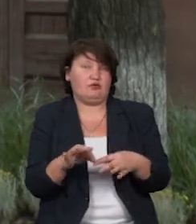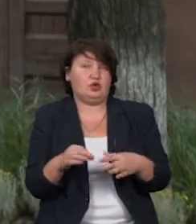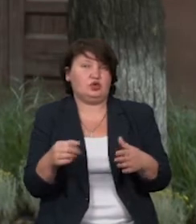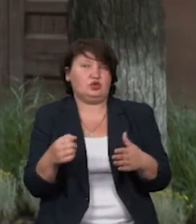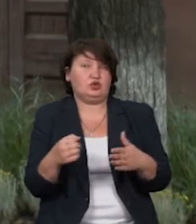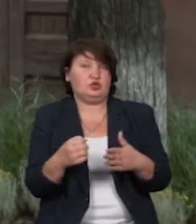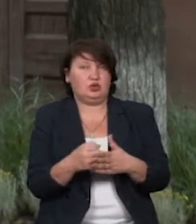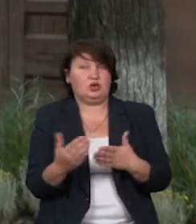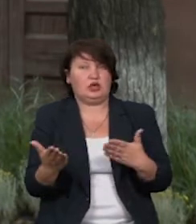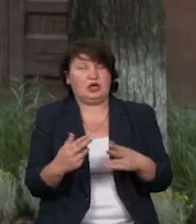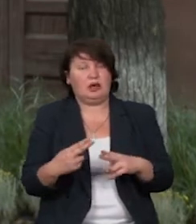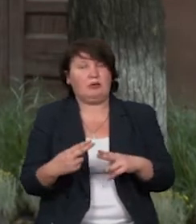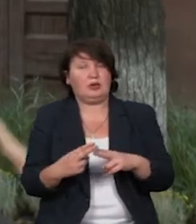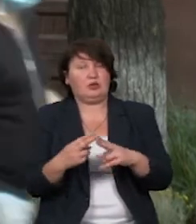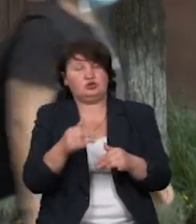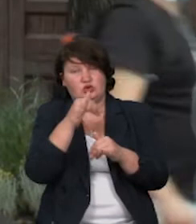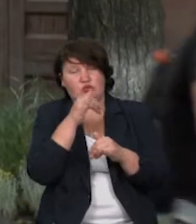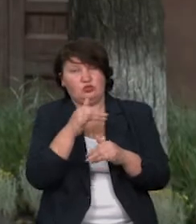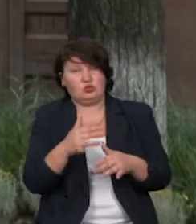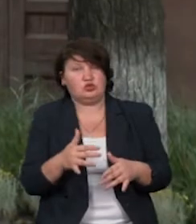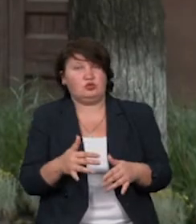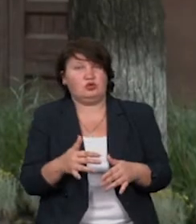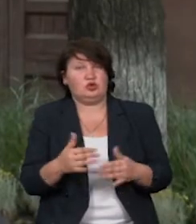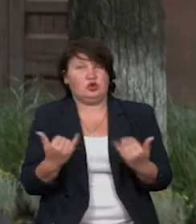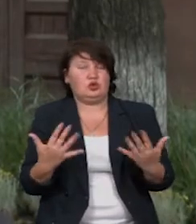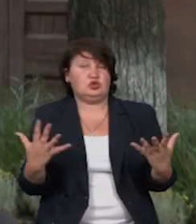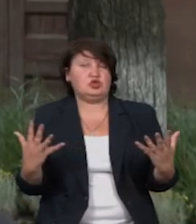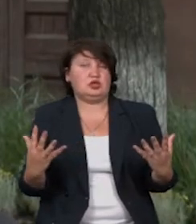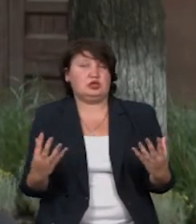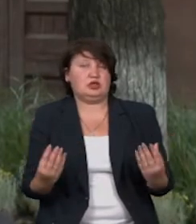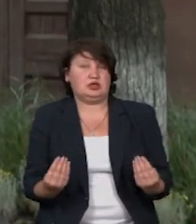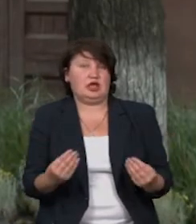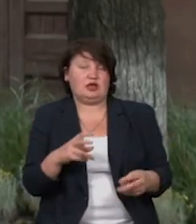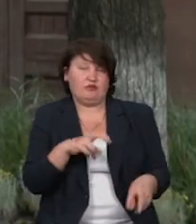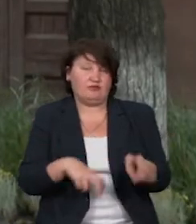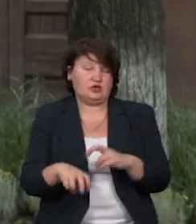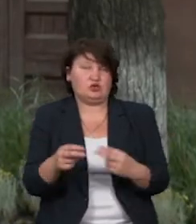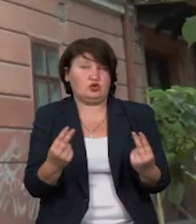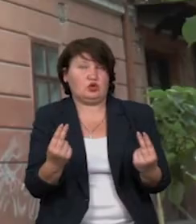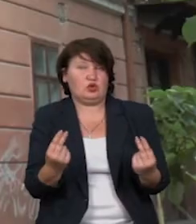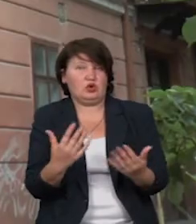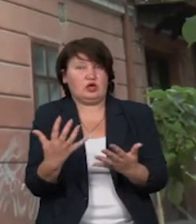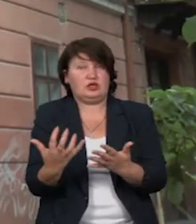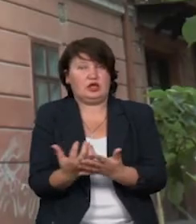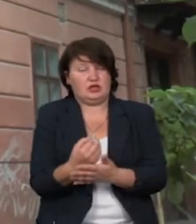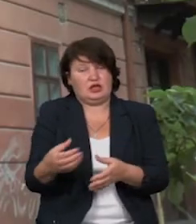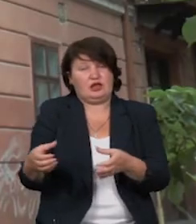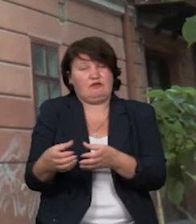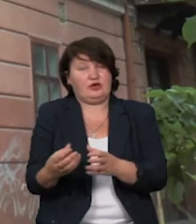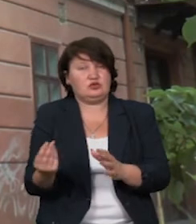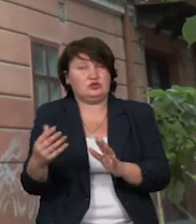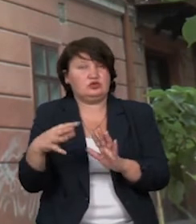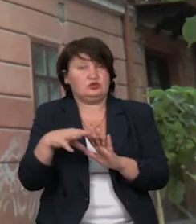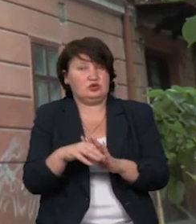якихось перепон, що ми не можемо на сьогоднішній день вишукати кошти або знайти якогось інвестора. Щодо